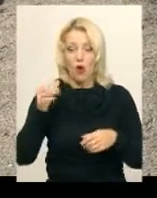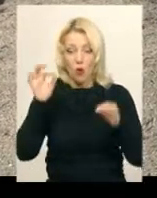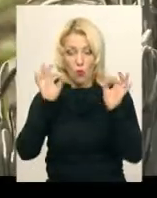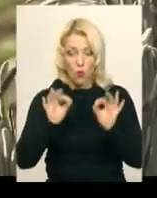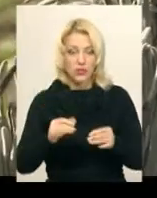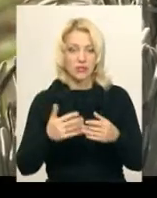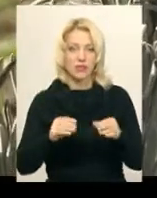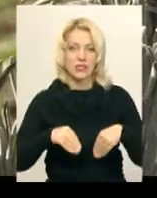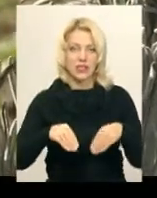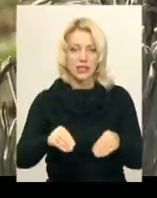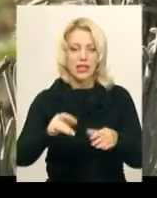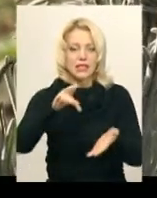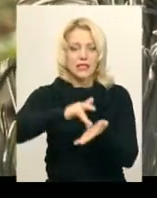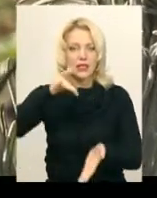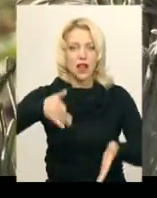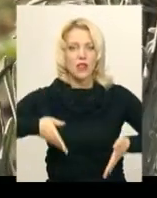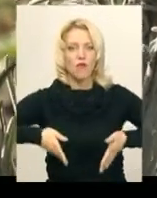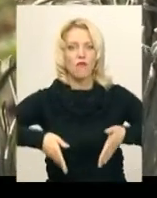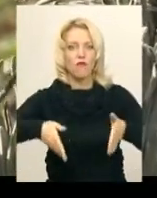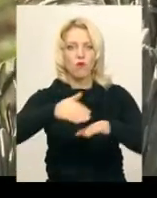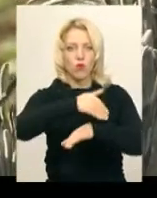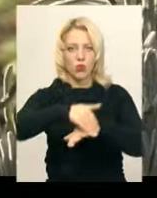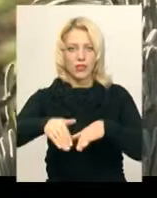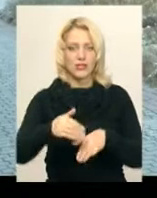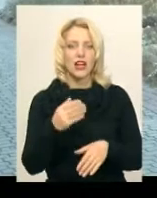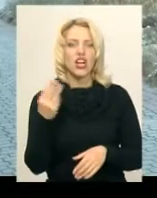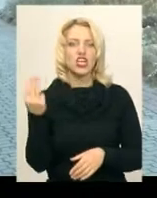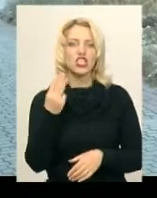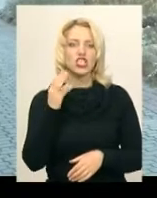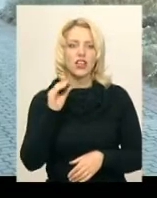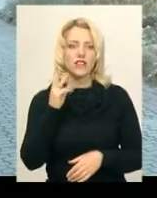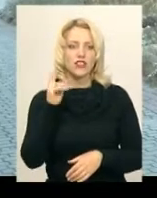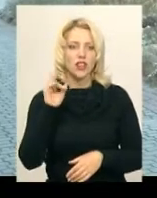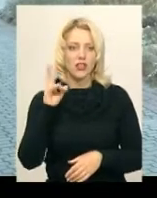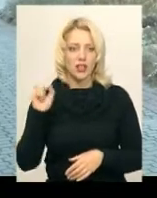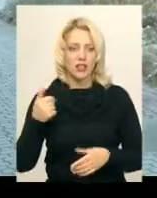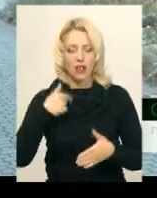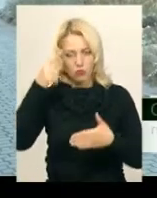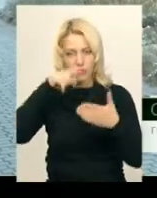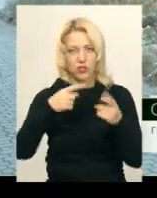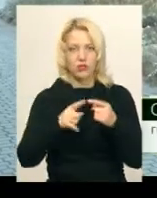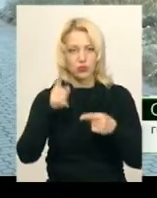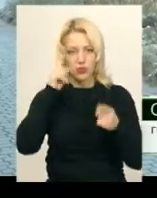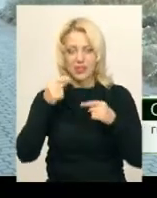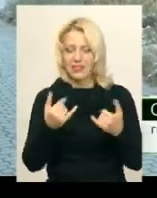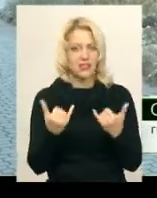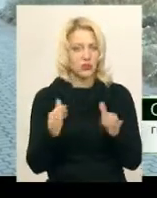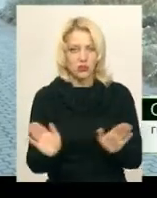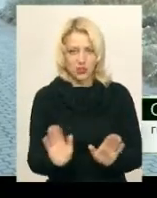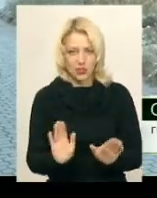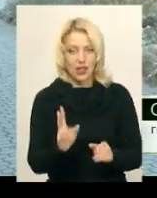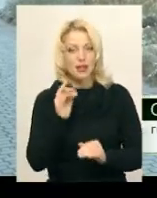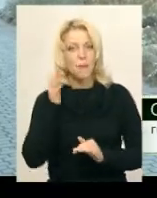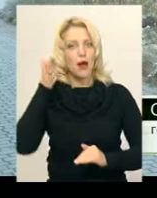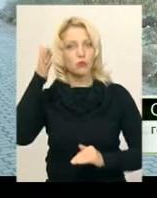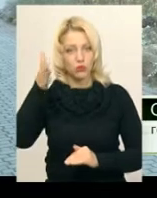локацію – центральну вулиці Шевченка. Цю ідею я повірила, проєкт не сьогоднішній, ви розумієте, це на майбутнє, що якраз